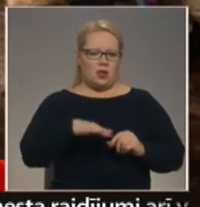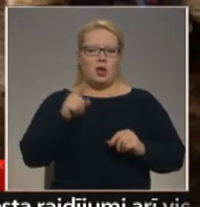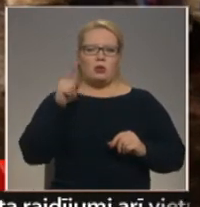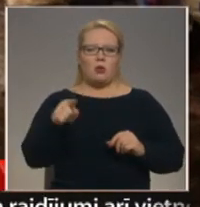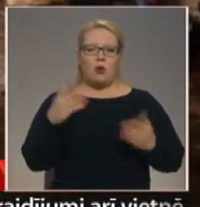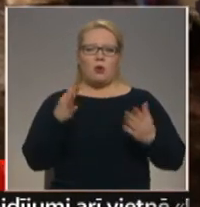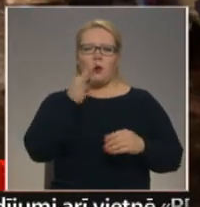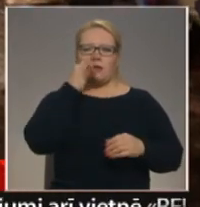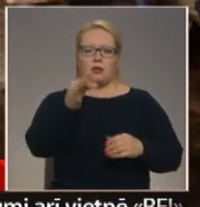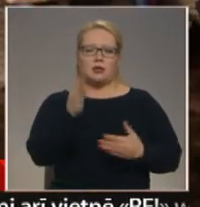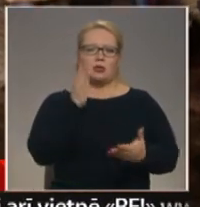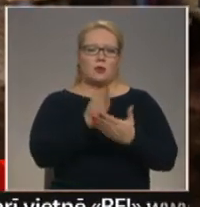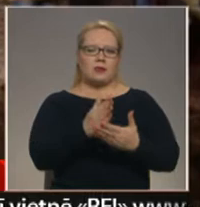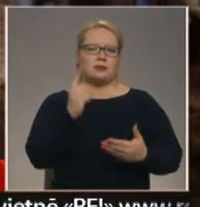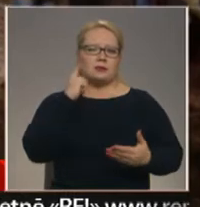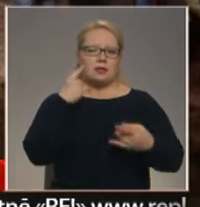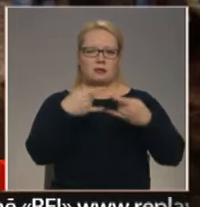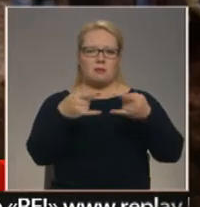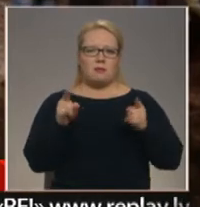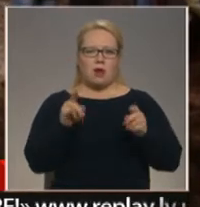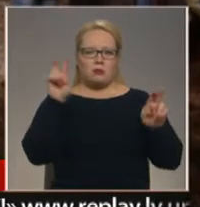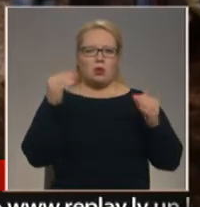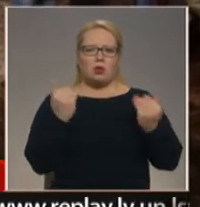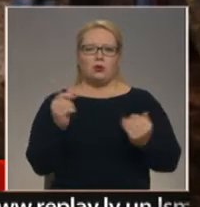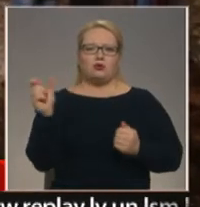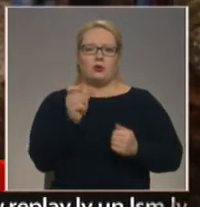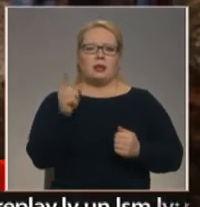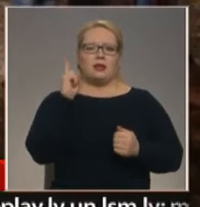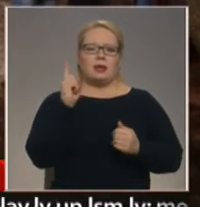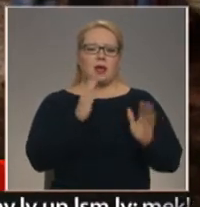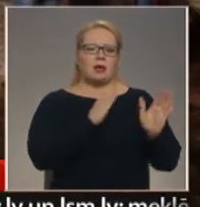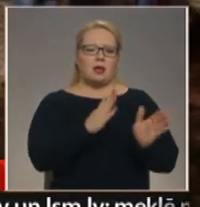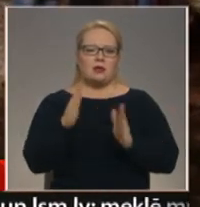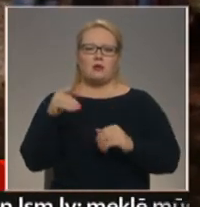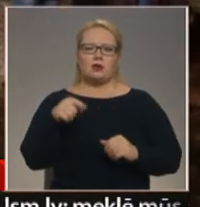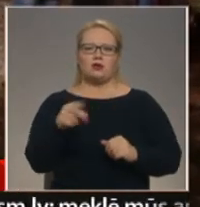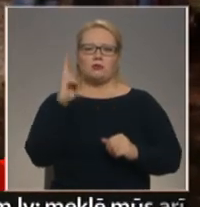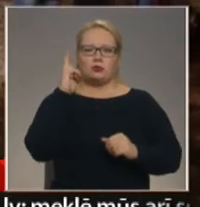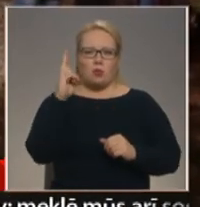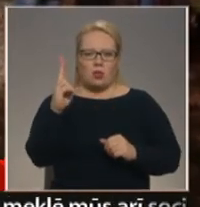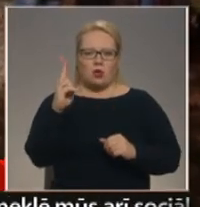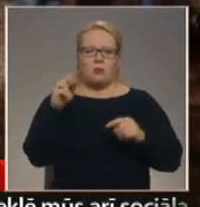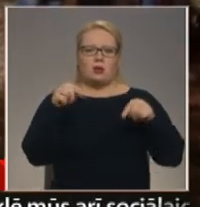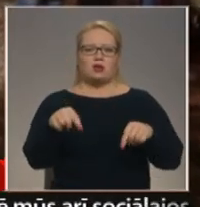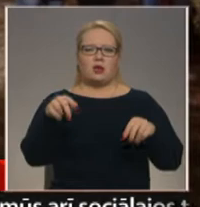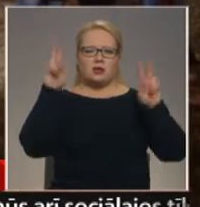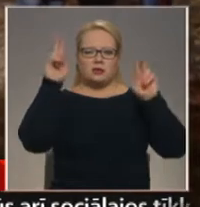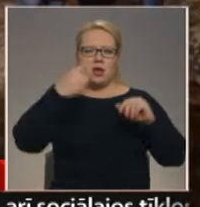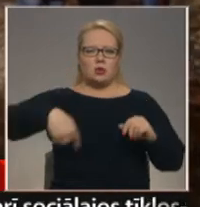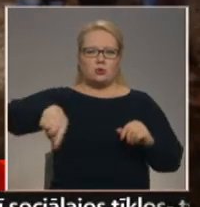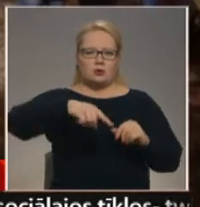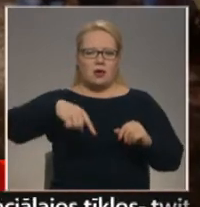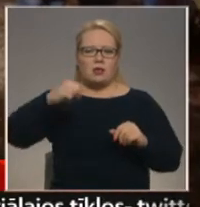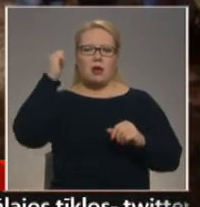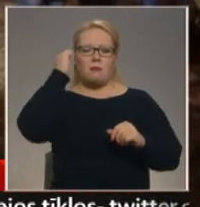viņi teiks, mēs noteikti dzirdēsim panorāmā, jo šobrīd viņi tikai gatavojas šim solījumam, bet šeit zaķsāls krasmalā